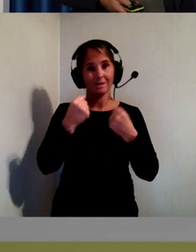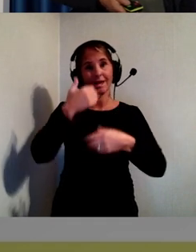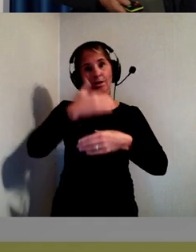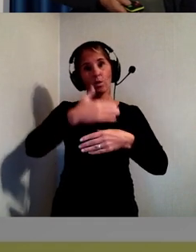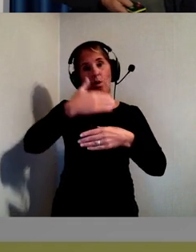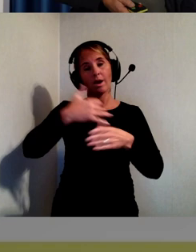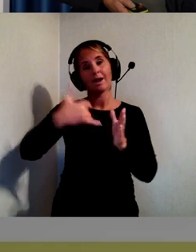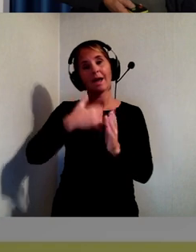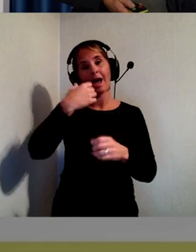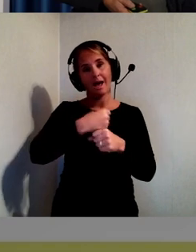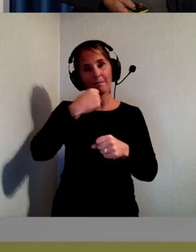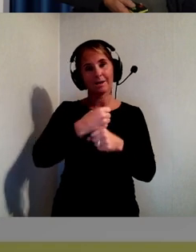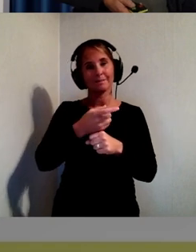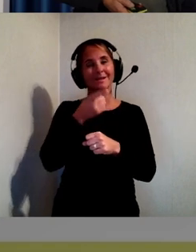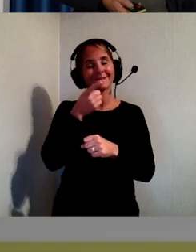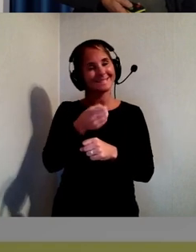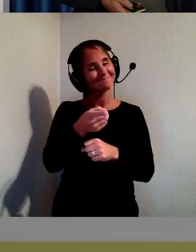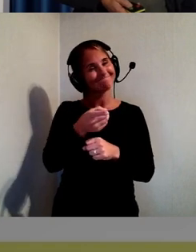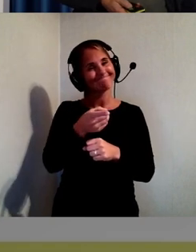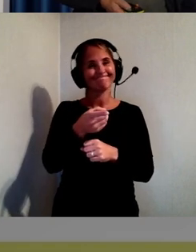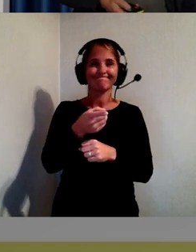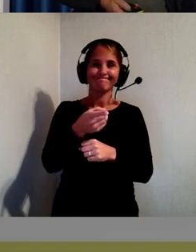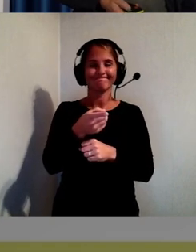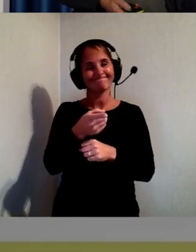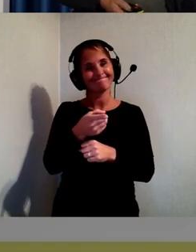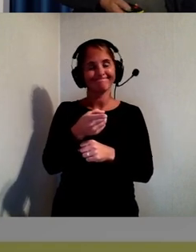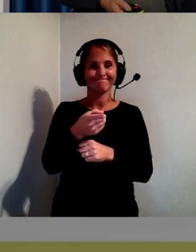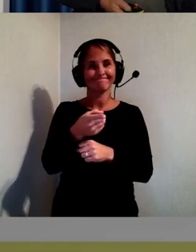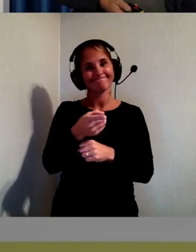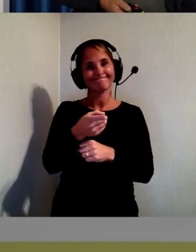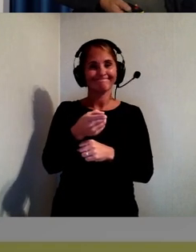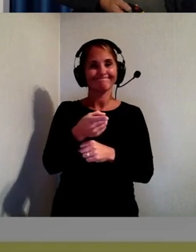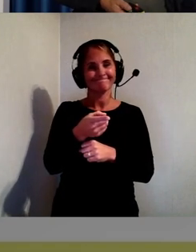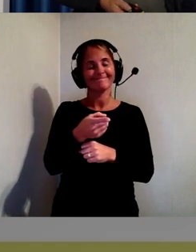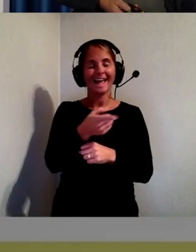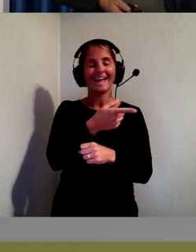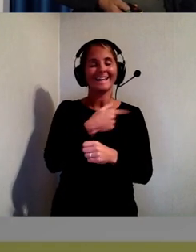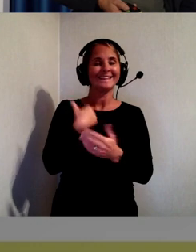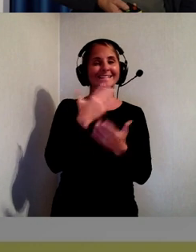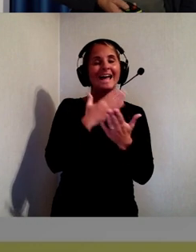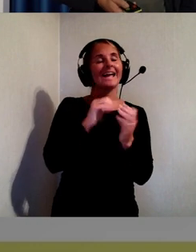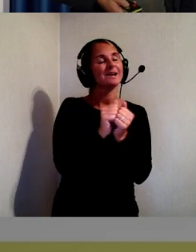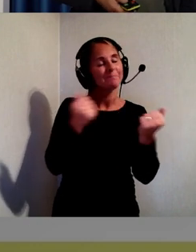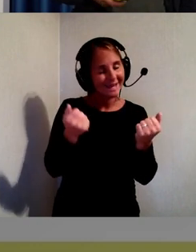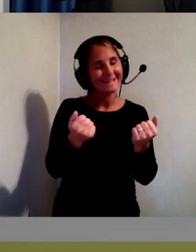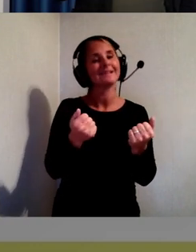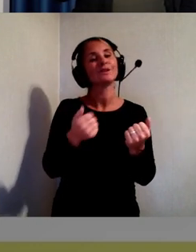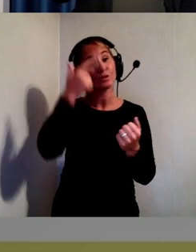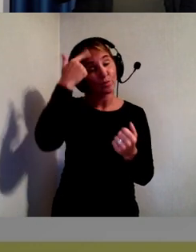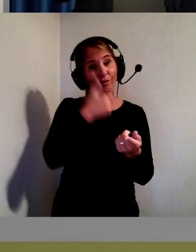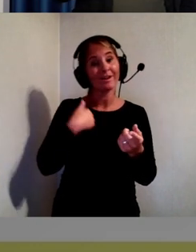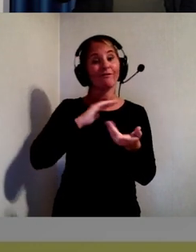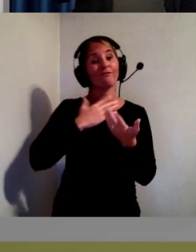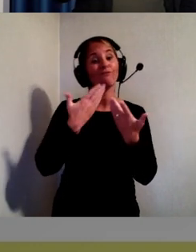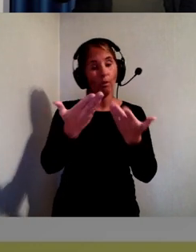den brasklappen så kan jag gå vidare och prata lite om den rollen. Inga